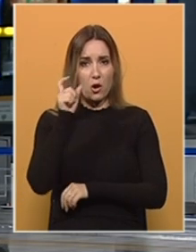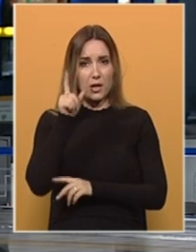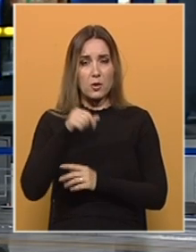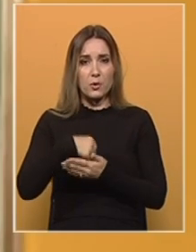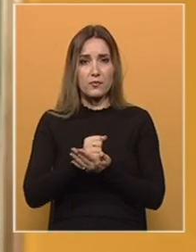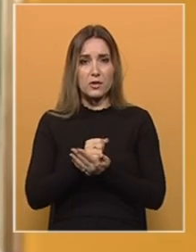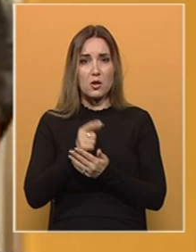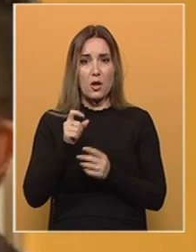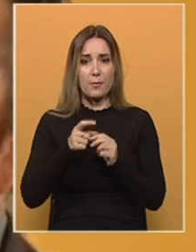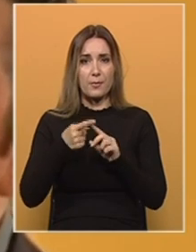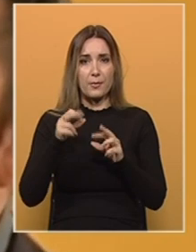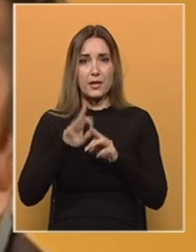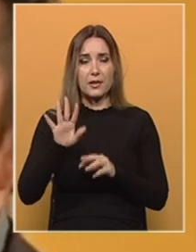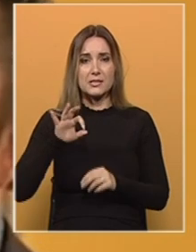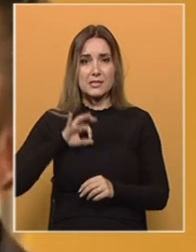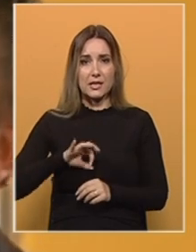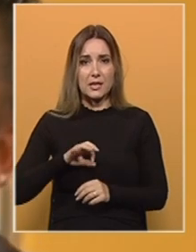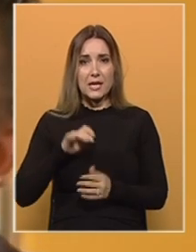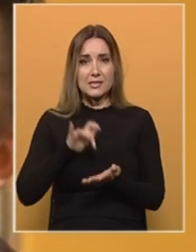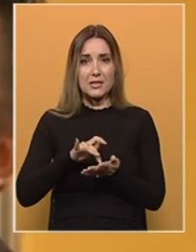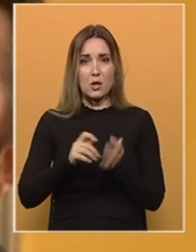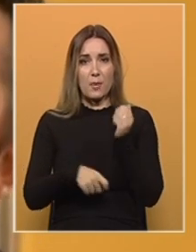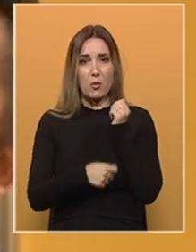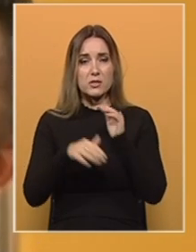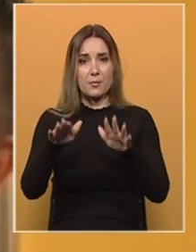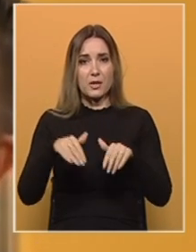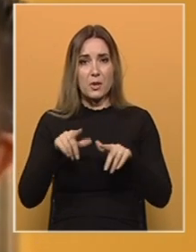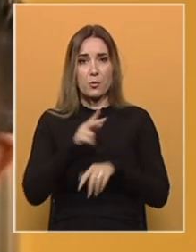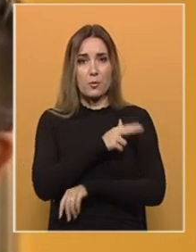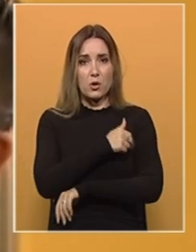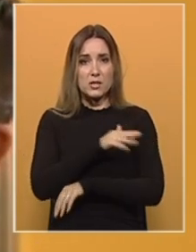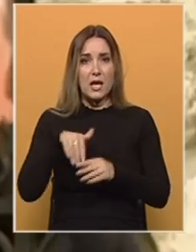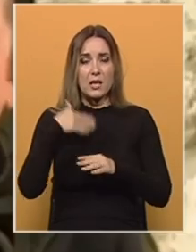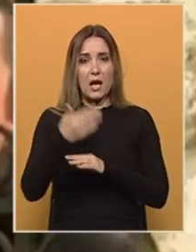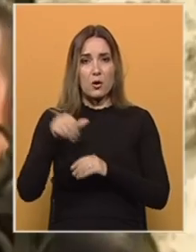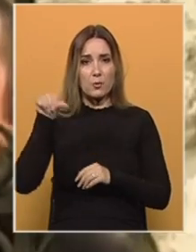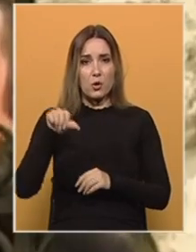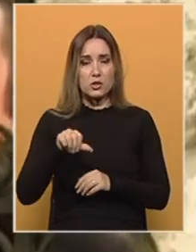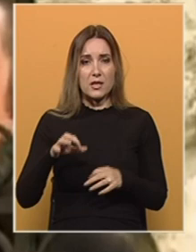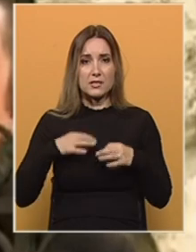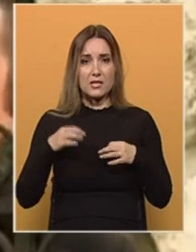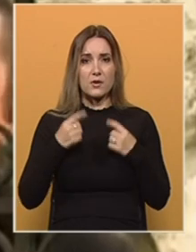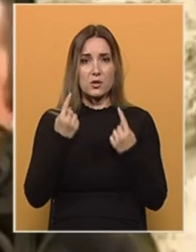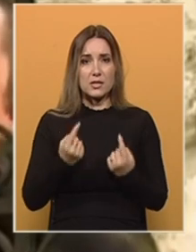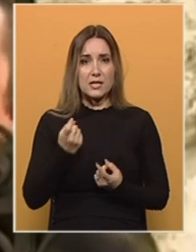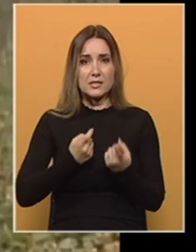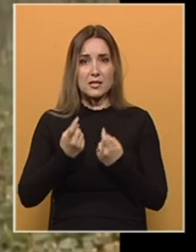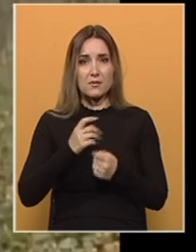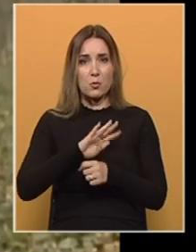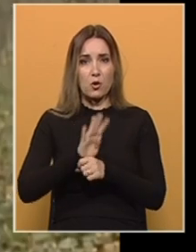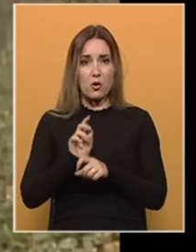je agenciji Beta Gutovićev sin. Sredinom kolovoza je primljen u bolnicu nakon naglog pogoršanja zdravstvenog stanja izazvanog